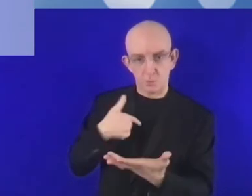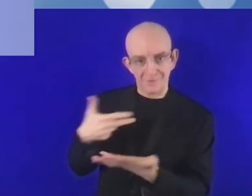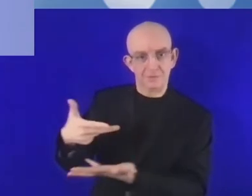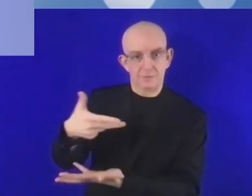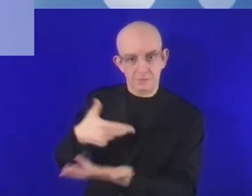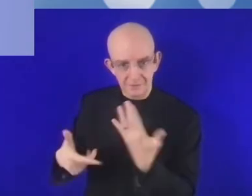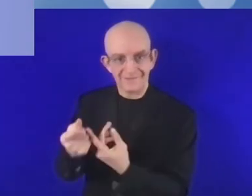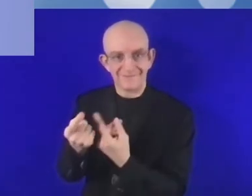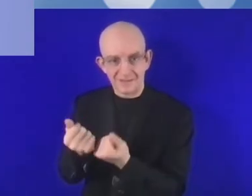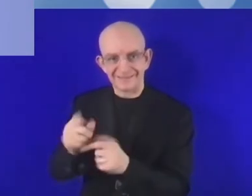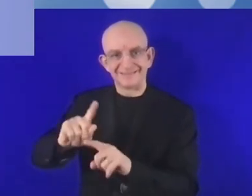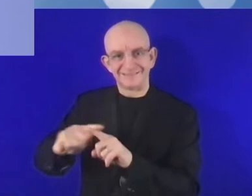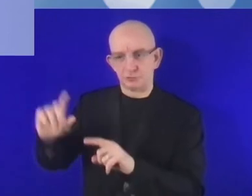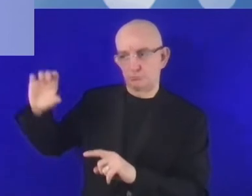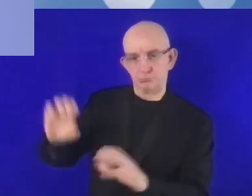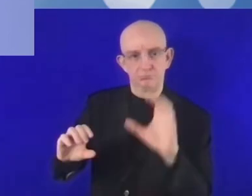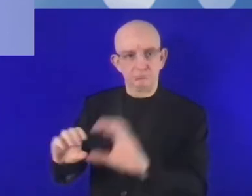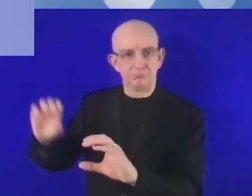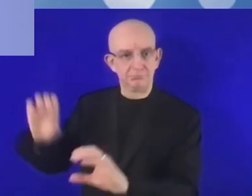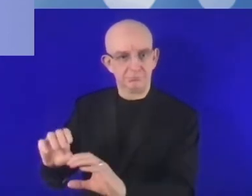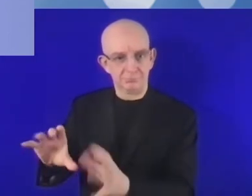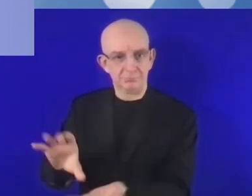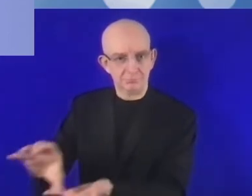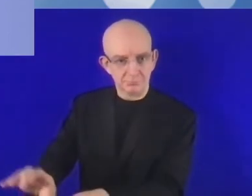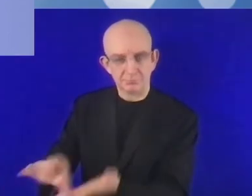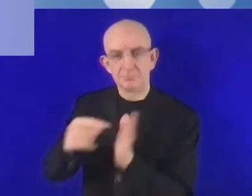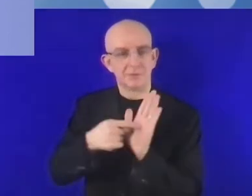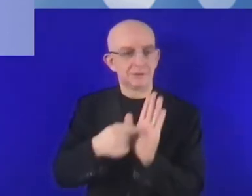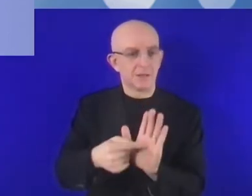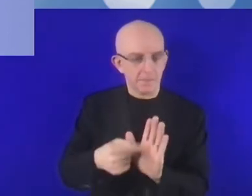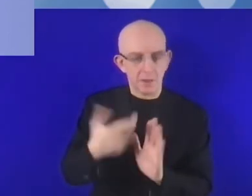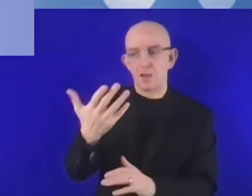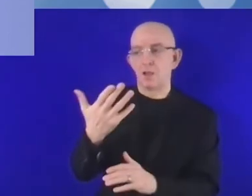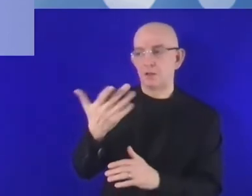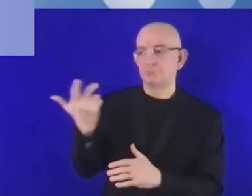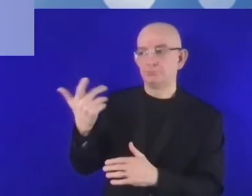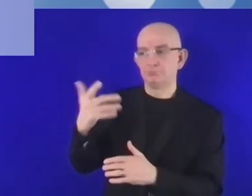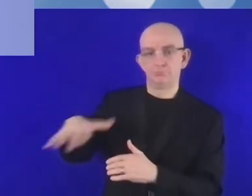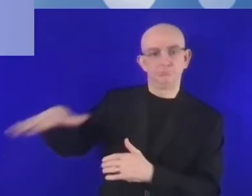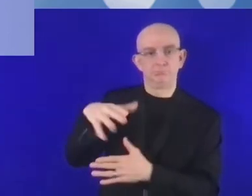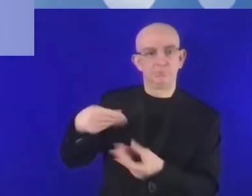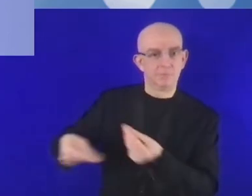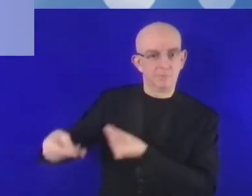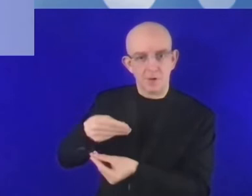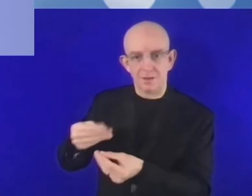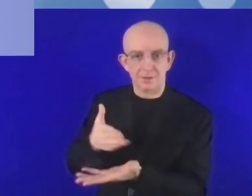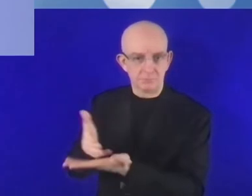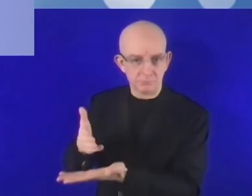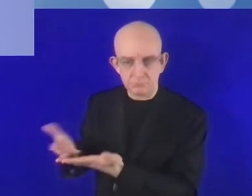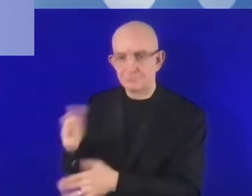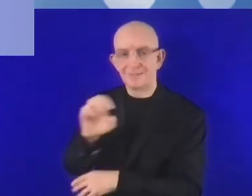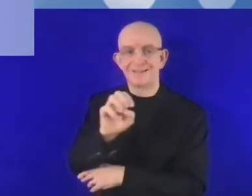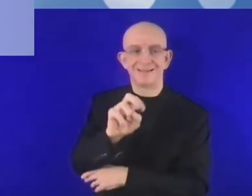kapitałowego, jak również z funduszami unijnymi. Tak, żeby zagwarantować, że ta